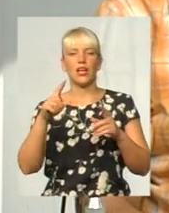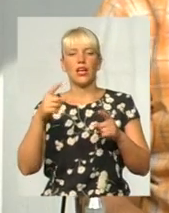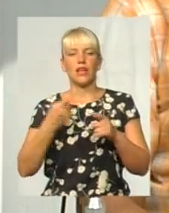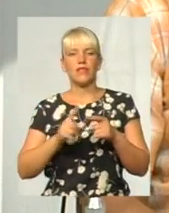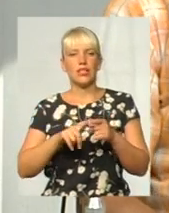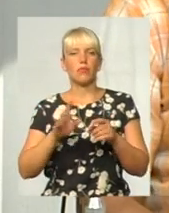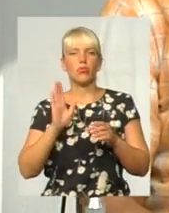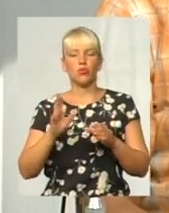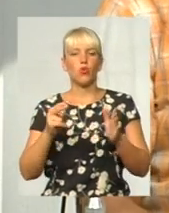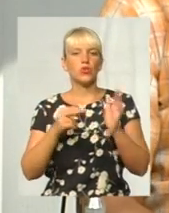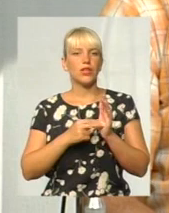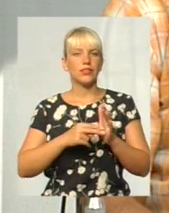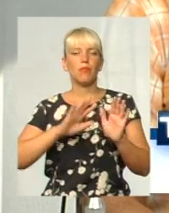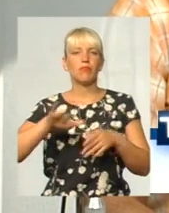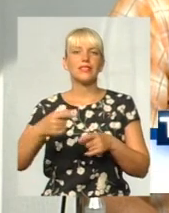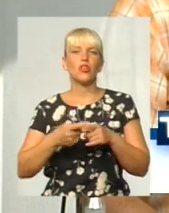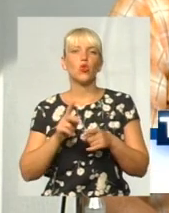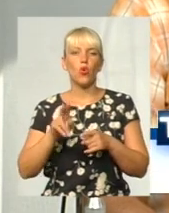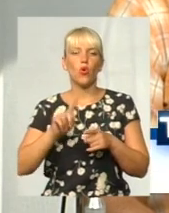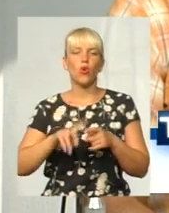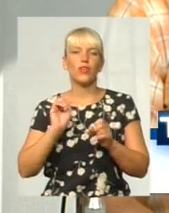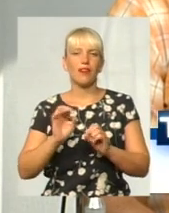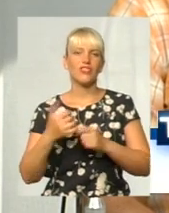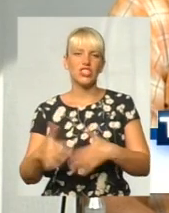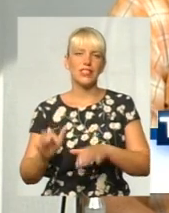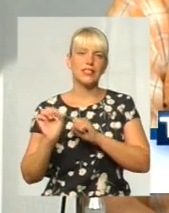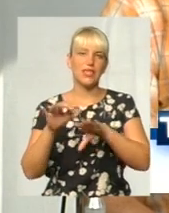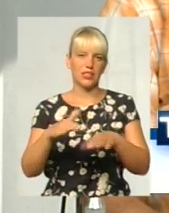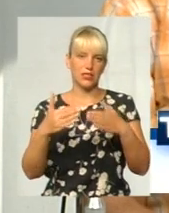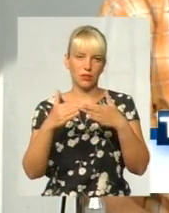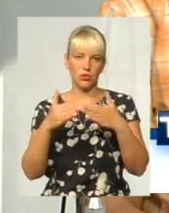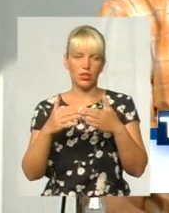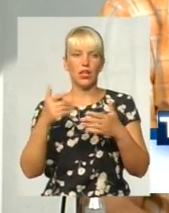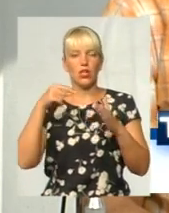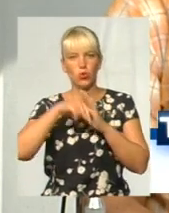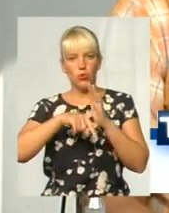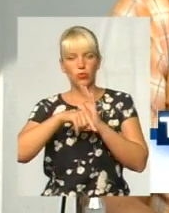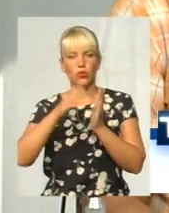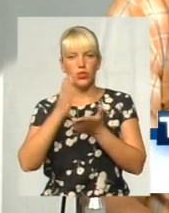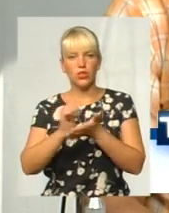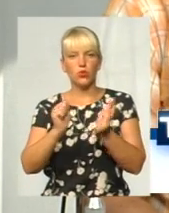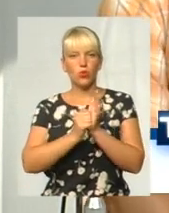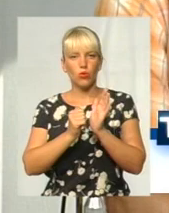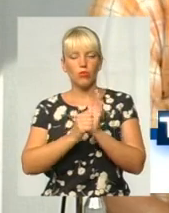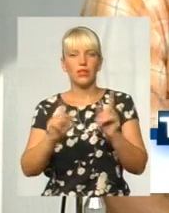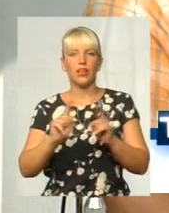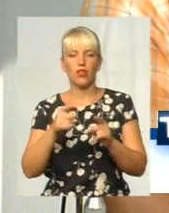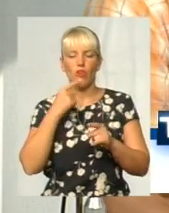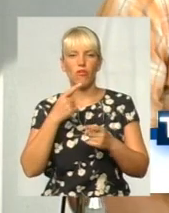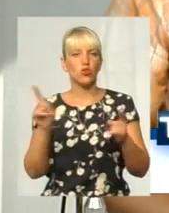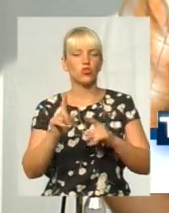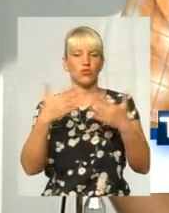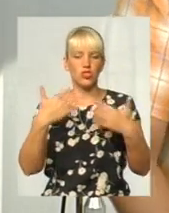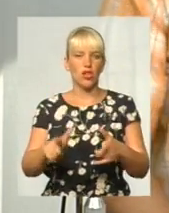я, наприклад, без декларації, мені воду не дадуть на будинок, не пустять, розумієте? Тобто, є декларація... підтверджує готовність будинка,